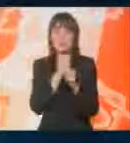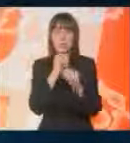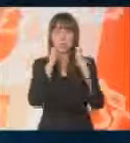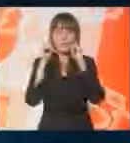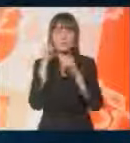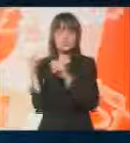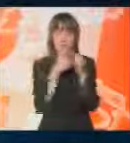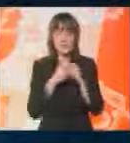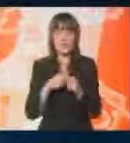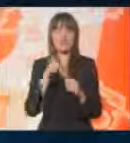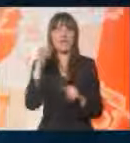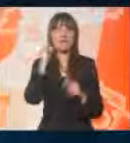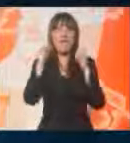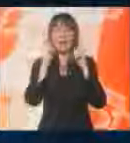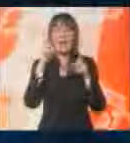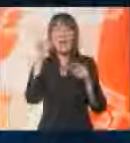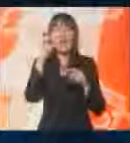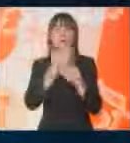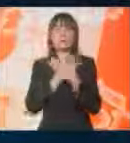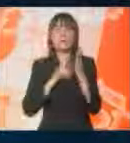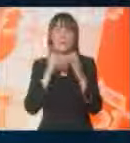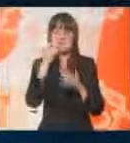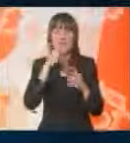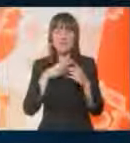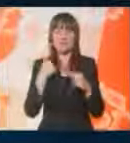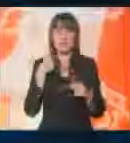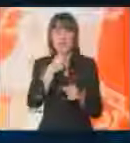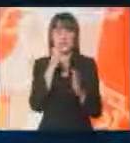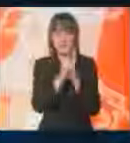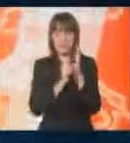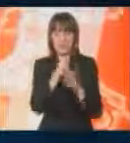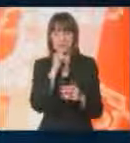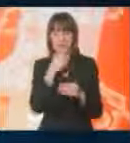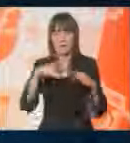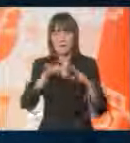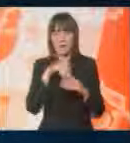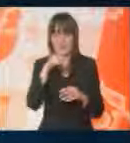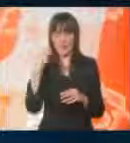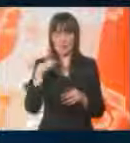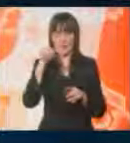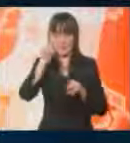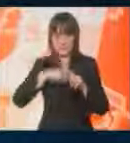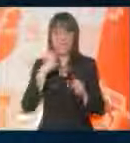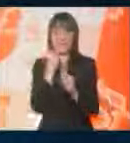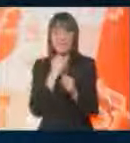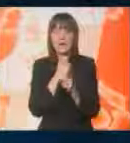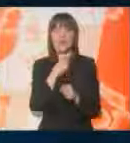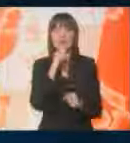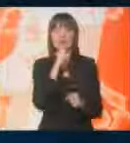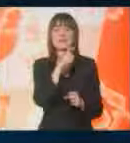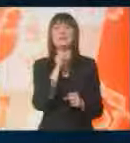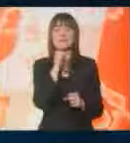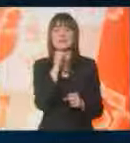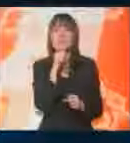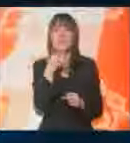turističkoj organizaciji grada Loznice. Uvoju sam pripravnik od ove godine, već meseca dana radim pripravnički